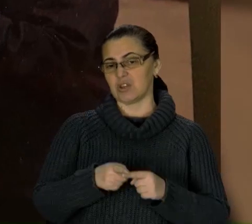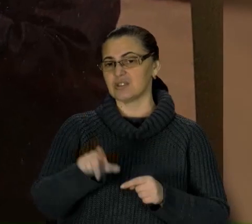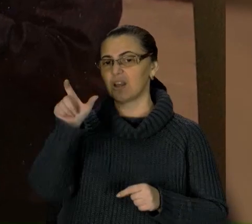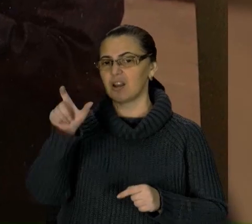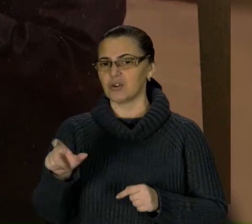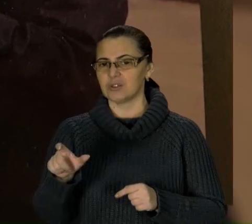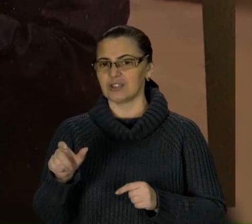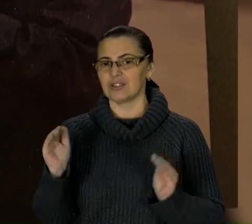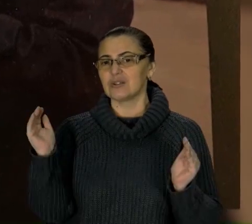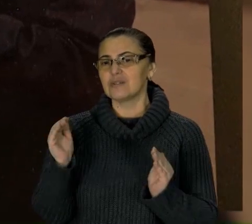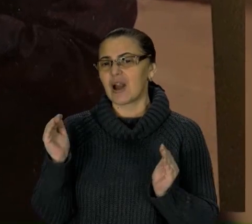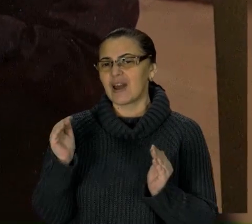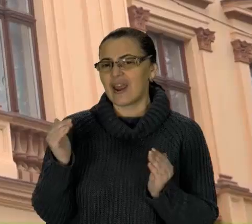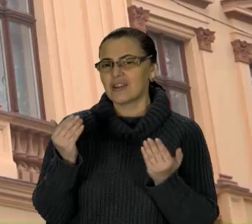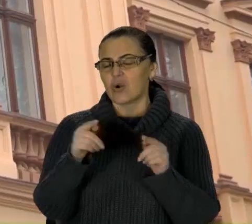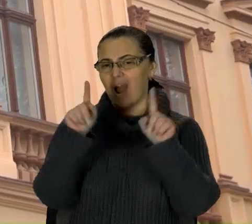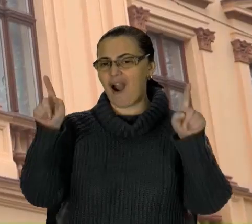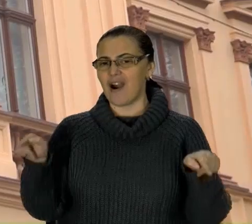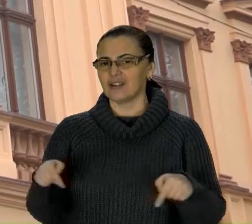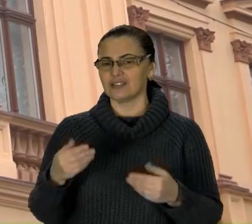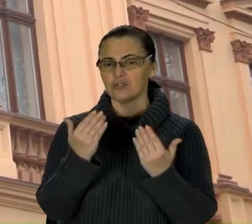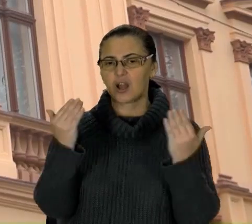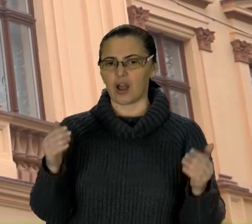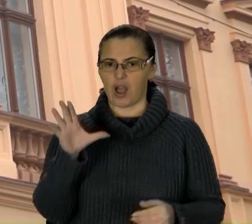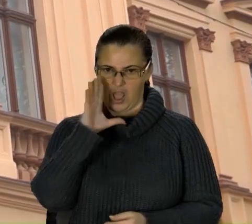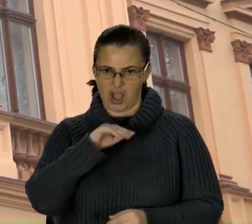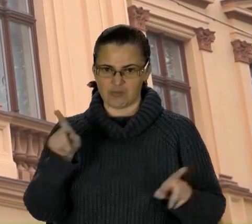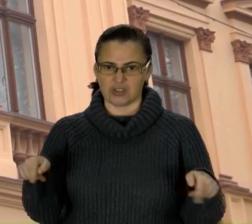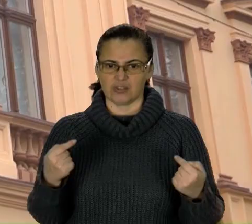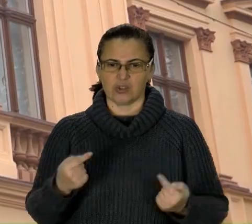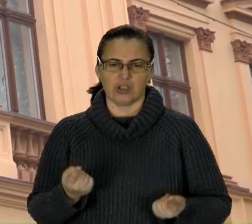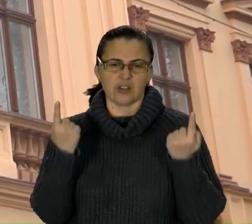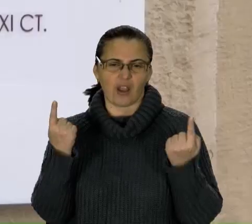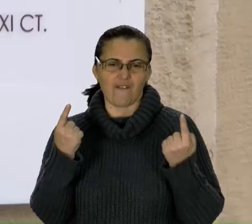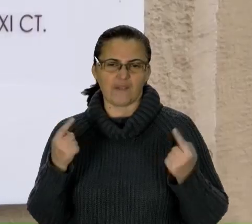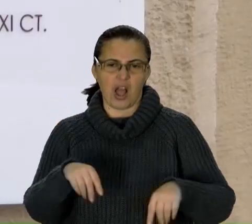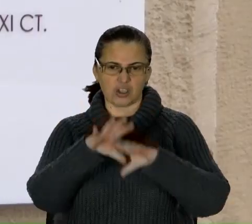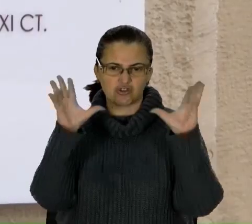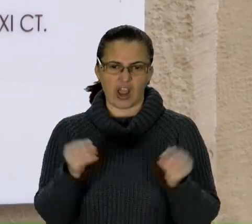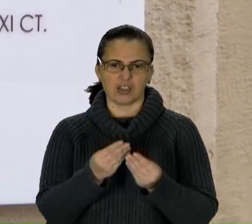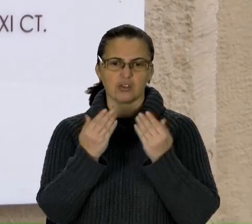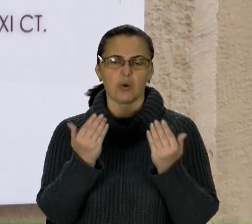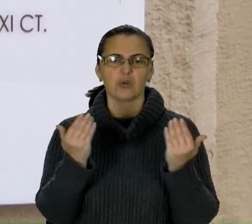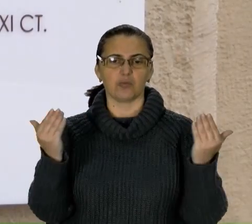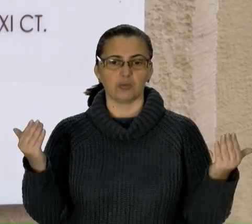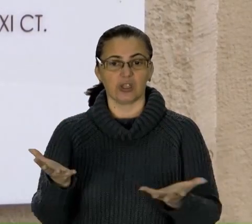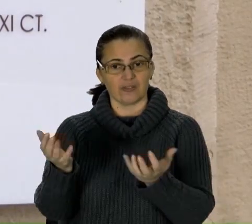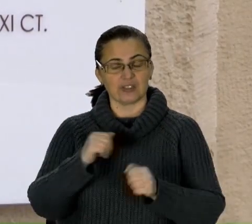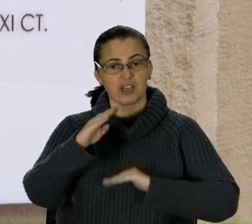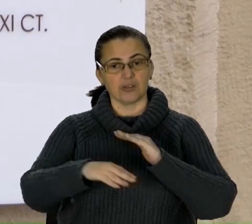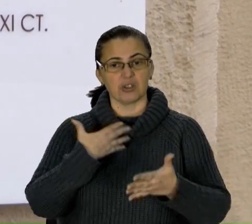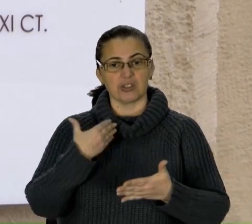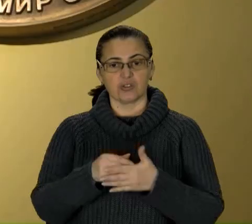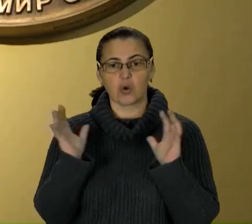з маленької картинної галереї зуміла створити величезний комплекс музеїв, взявши під свою опіку замки, церкви